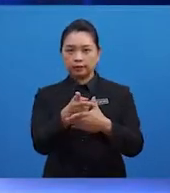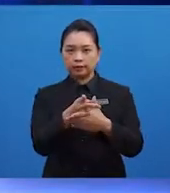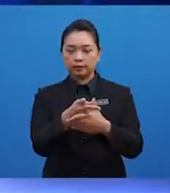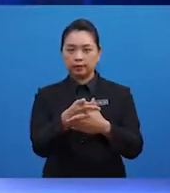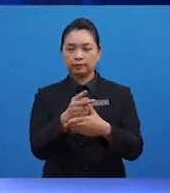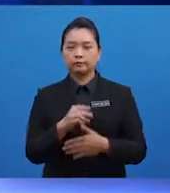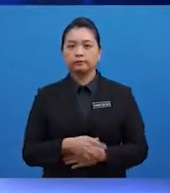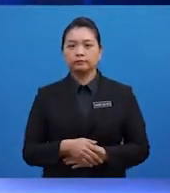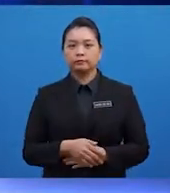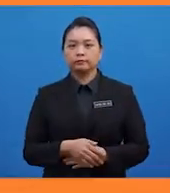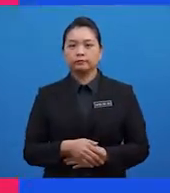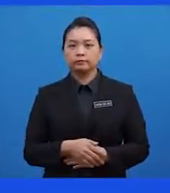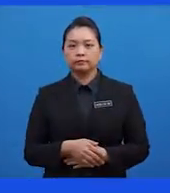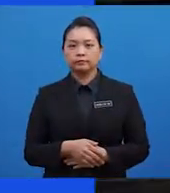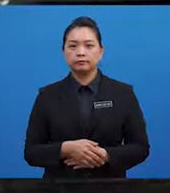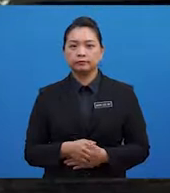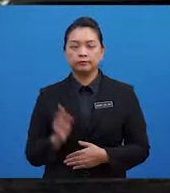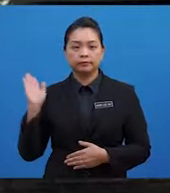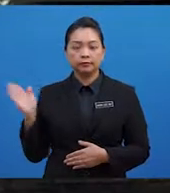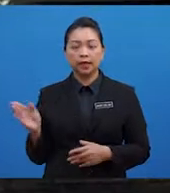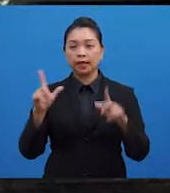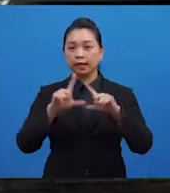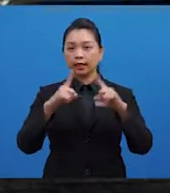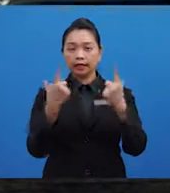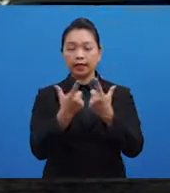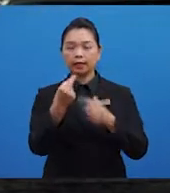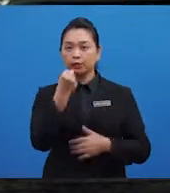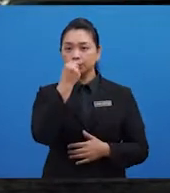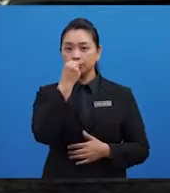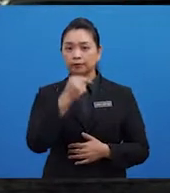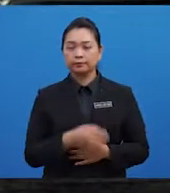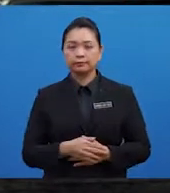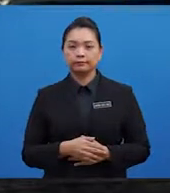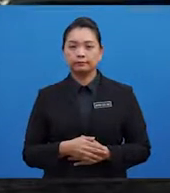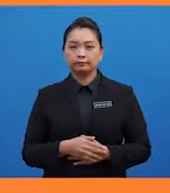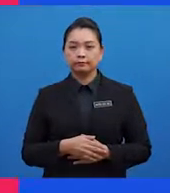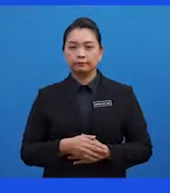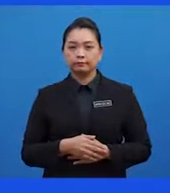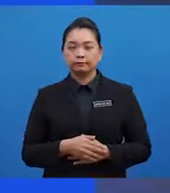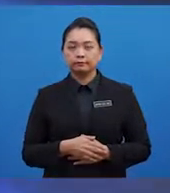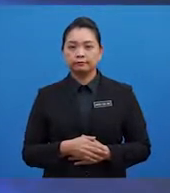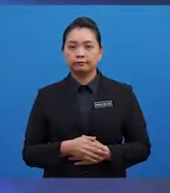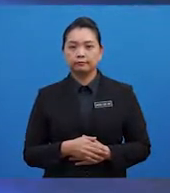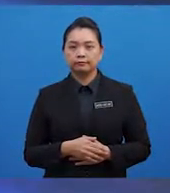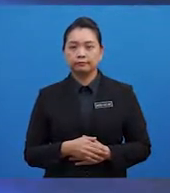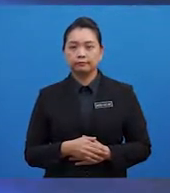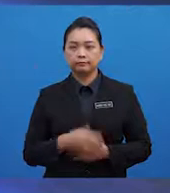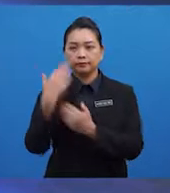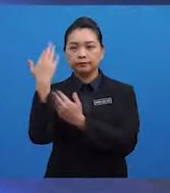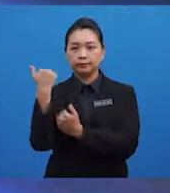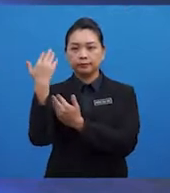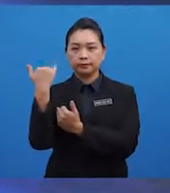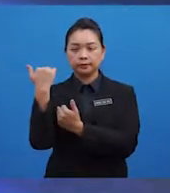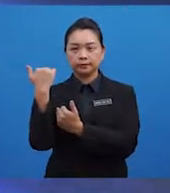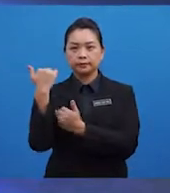4.2 iaitu pengenasan nutrien di bawah topik pemakanan sukan. diharapkan